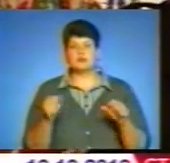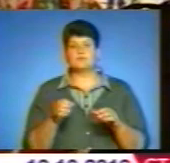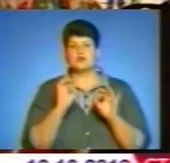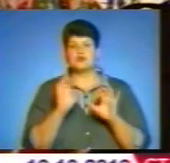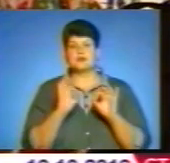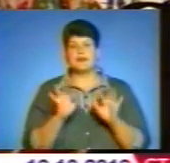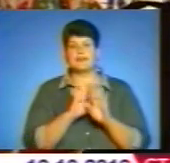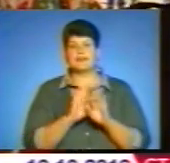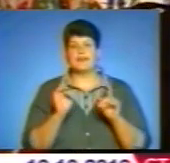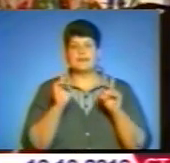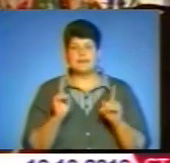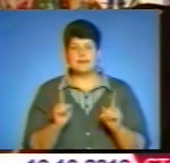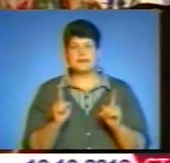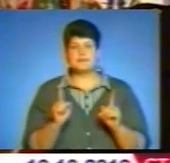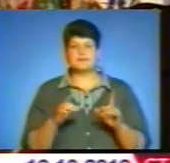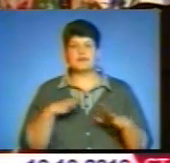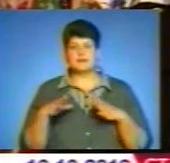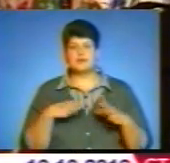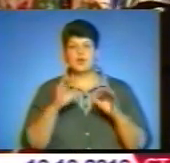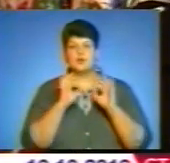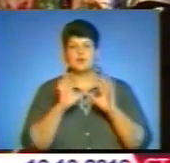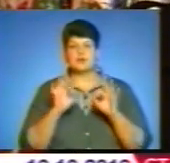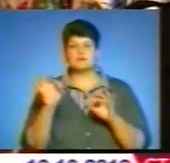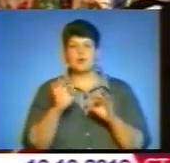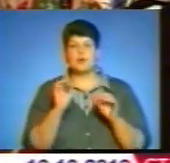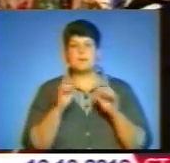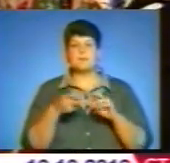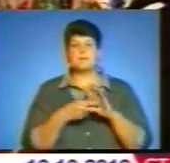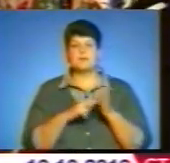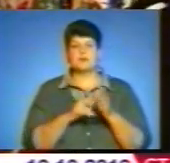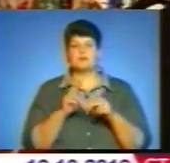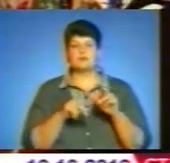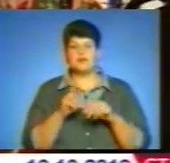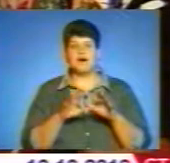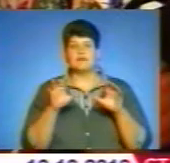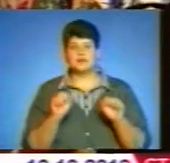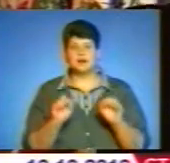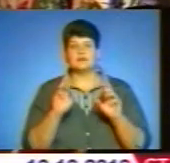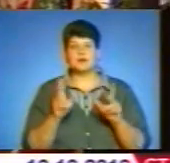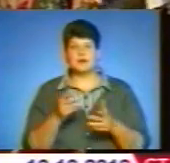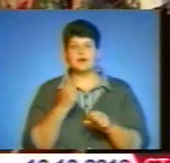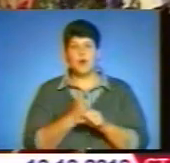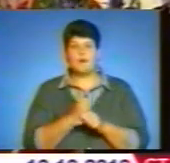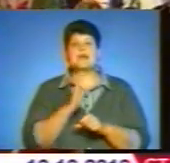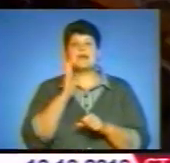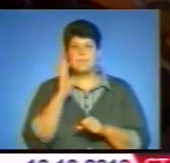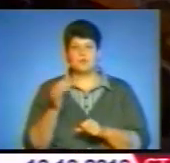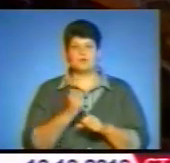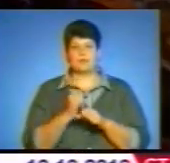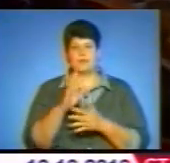хорошого ракурсу, будуть також запрошені гості з влади, які розказують не тільки,